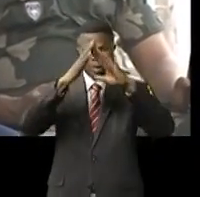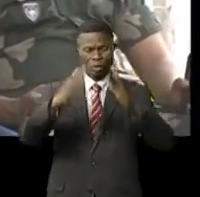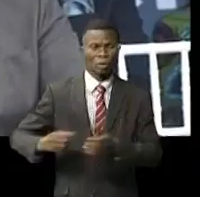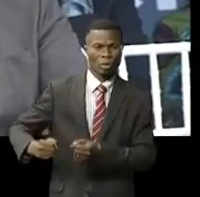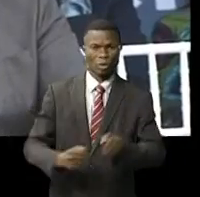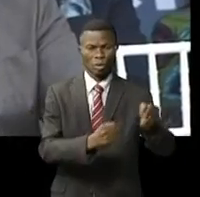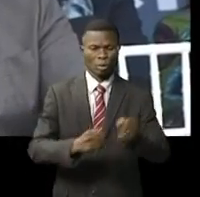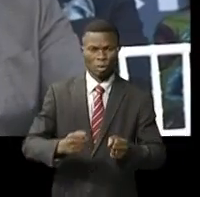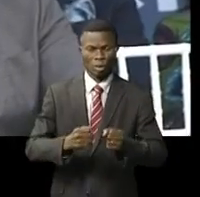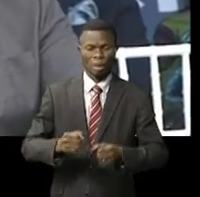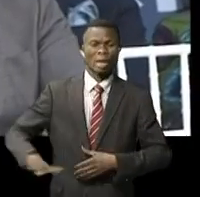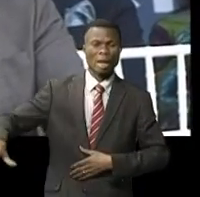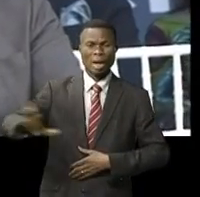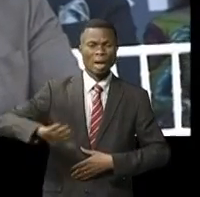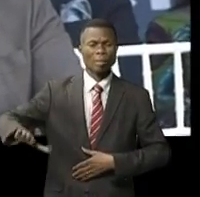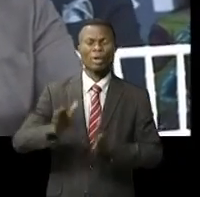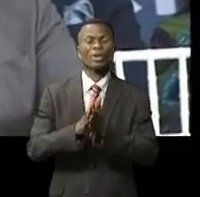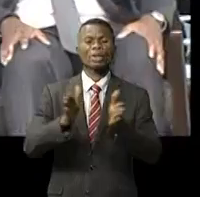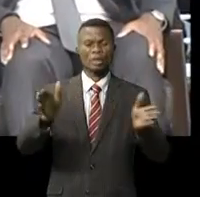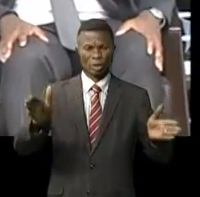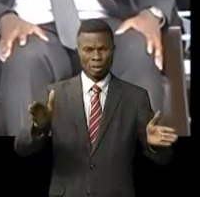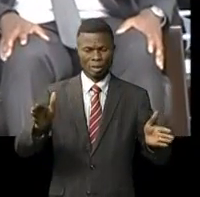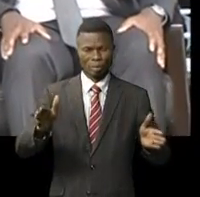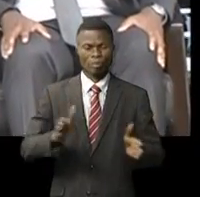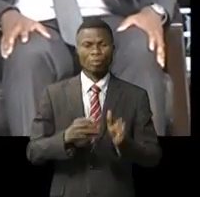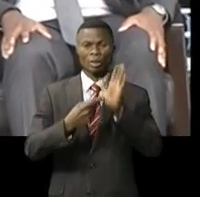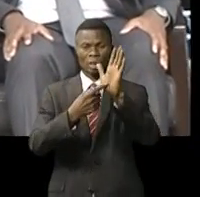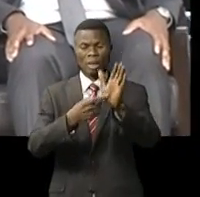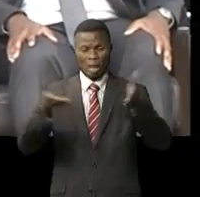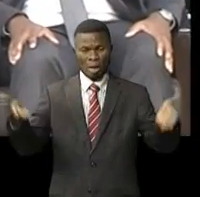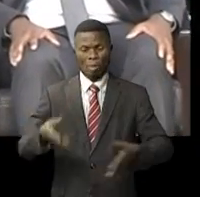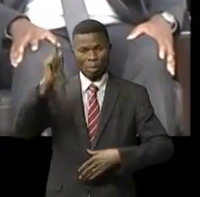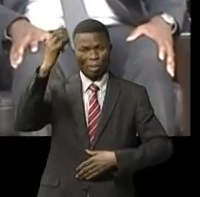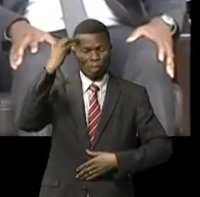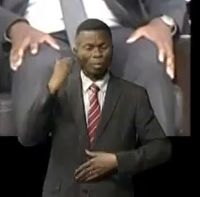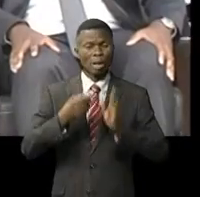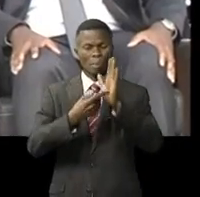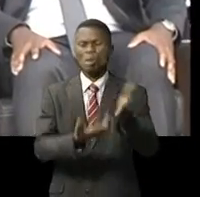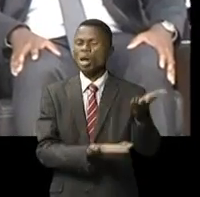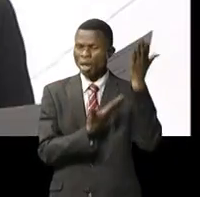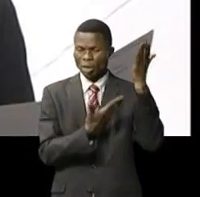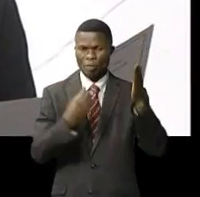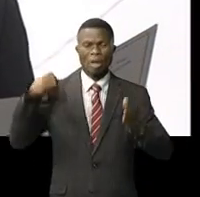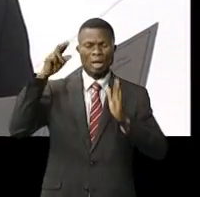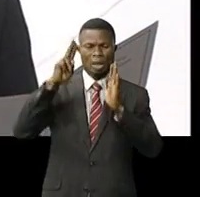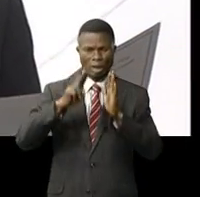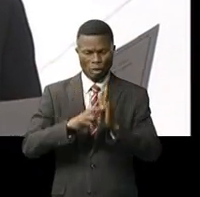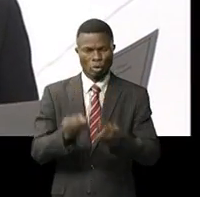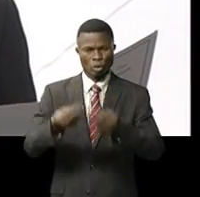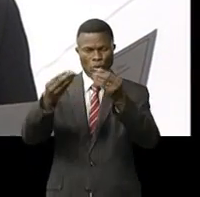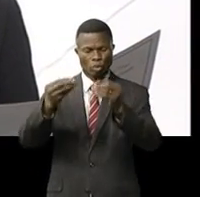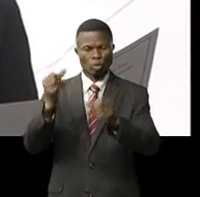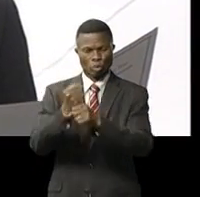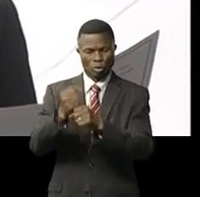menuiserie sur toute l'étendue de la République démocratique du Congo la présence du premier ministre montre l'importance que le gouvernement accorde à ces